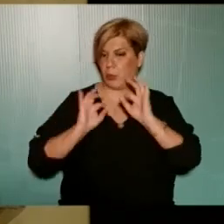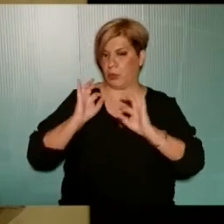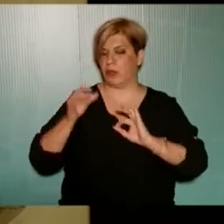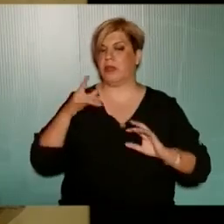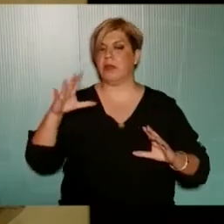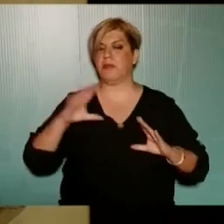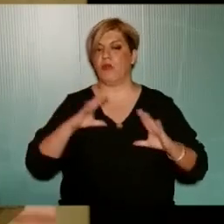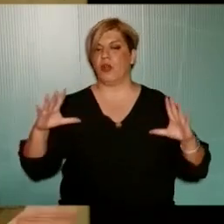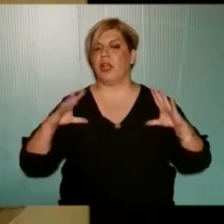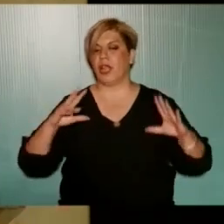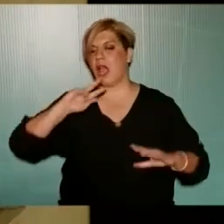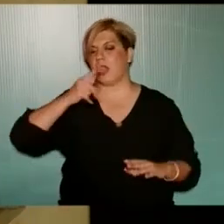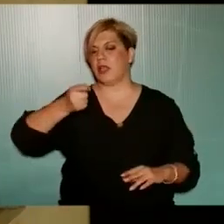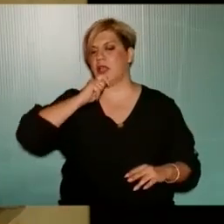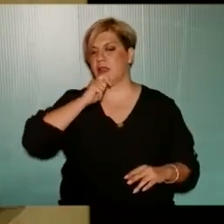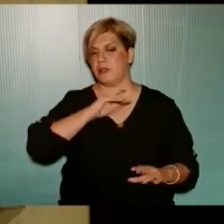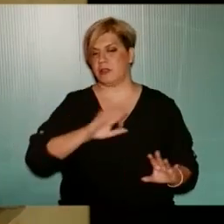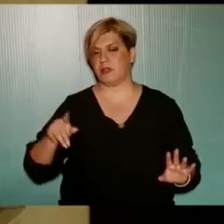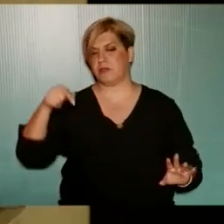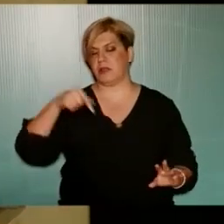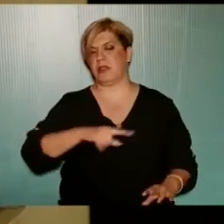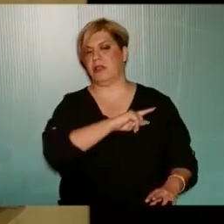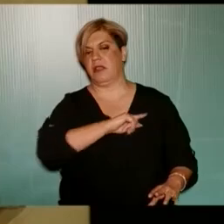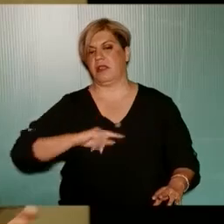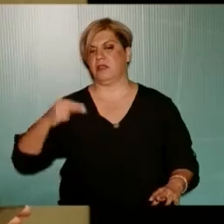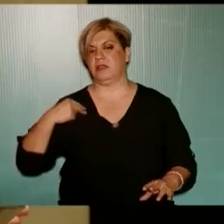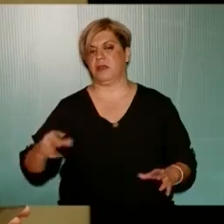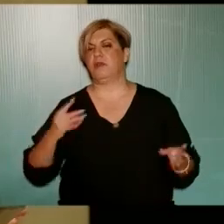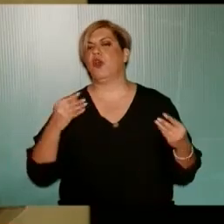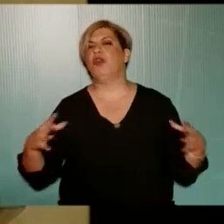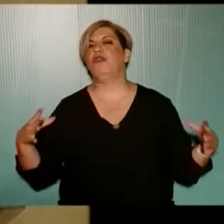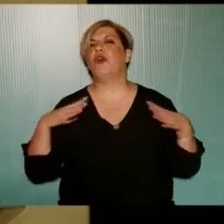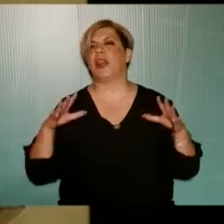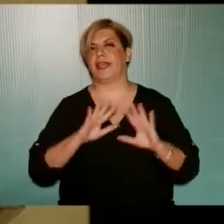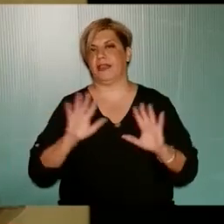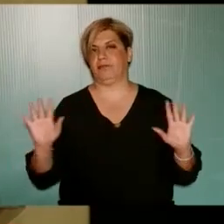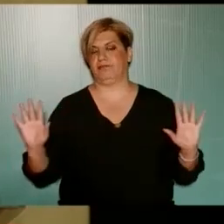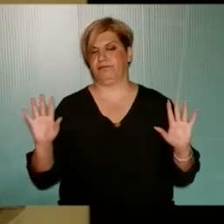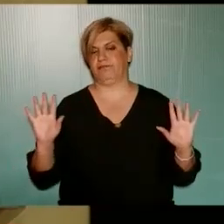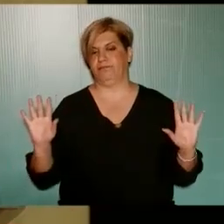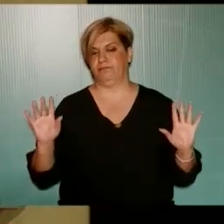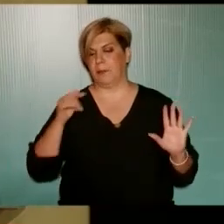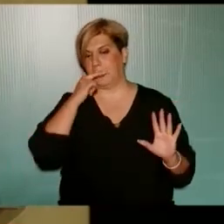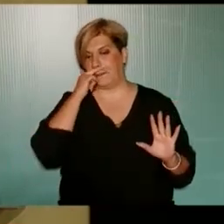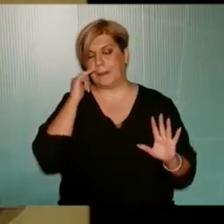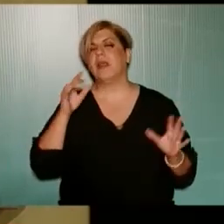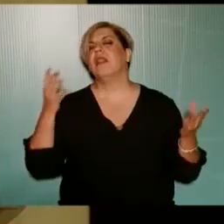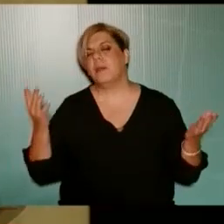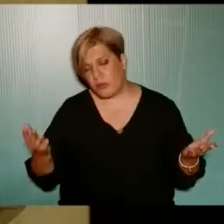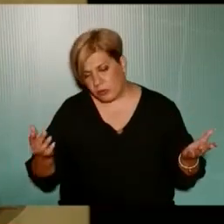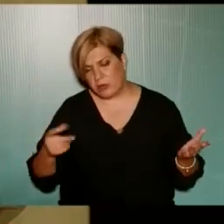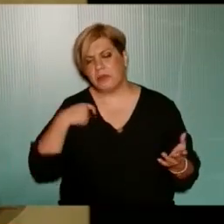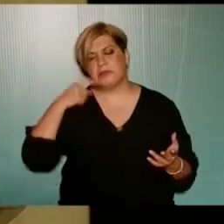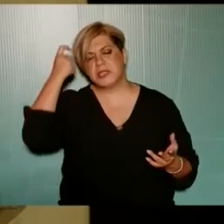αντιπολίτευση για τη σημερινή διοίκηση του Δήμου. Πάρα πολύ βολική αντιπολίτευση. Λοιπόν, να πούμε